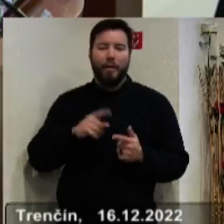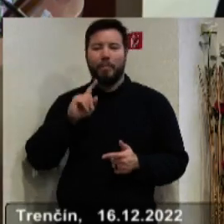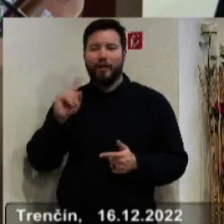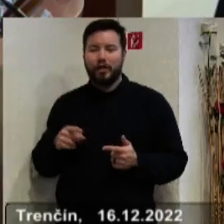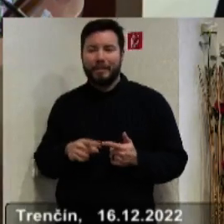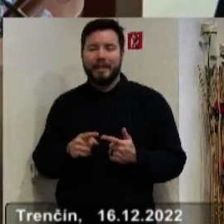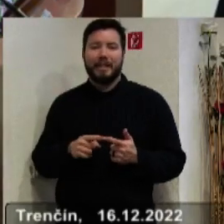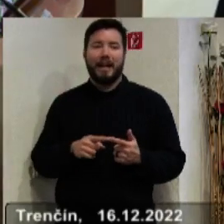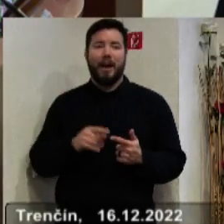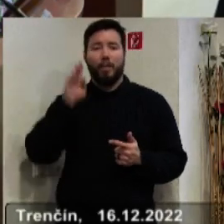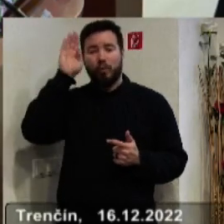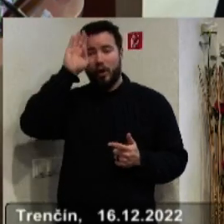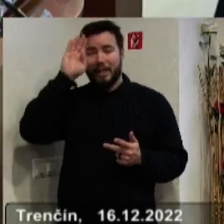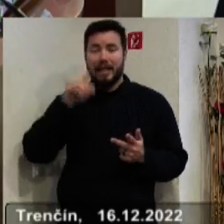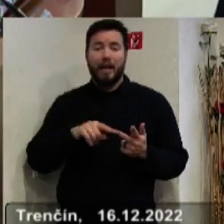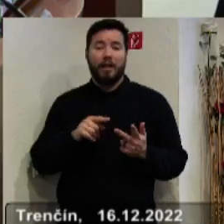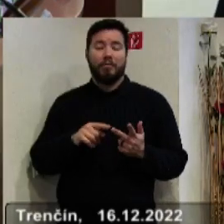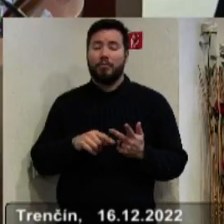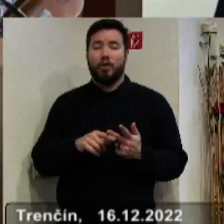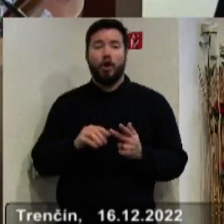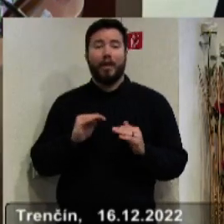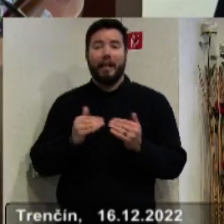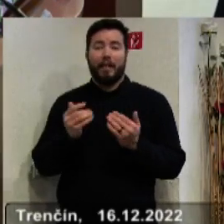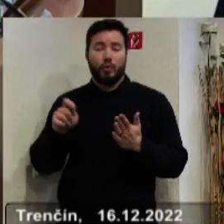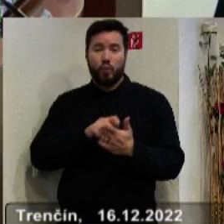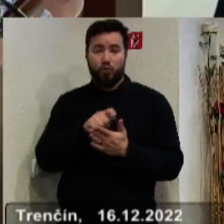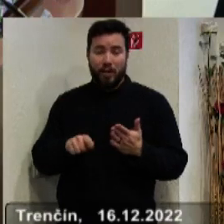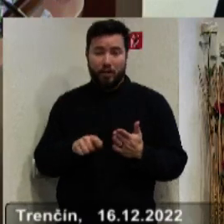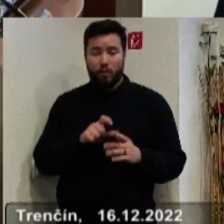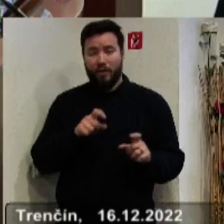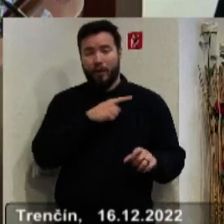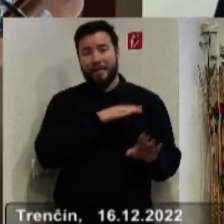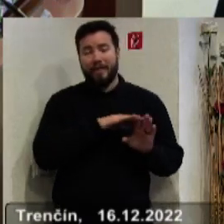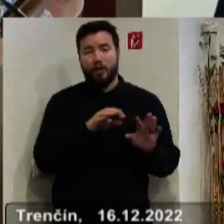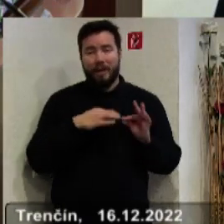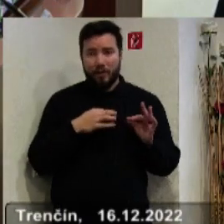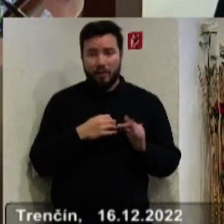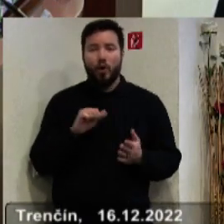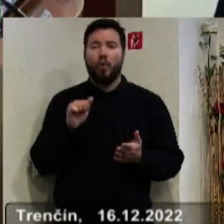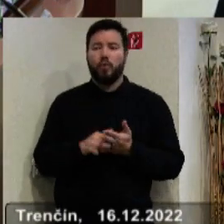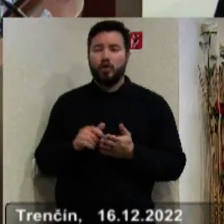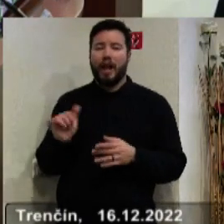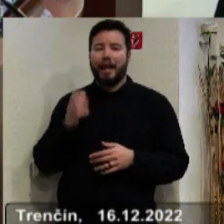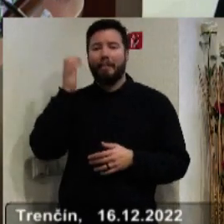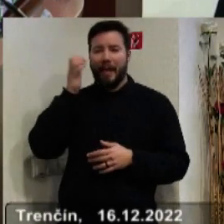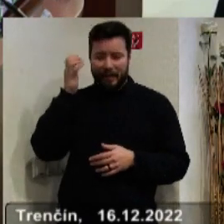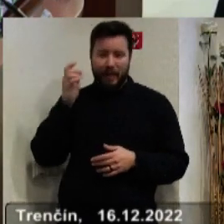Bystrici a Bojnici prídu v oddelenia s titulom rozhodnutia ministerstva zdravotníctva, istotne príde aj partizánske,